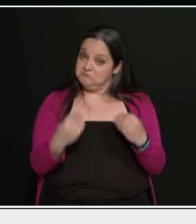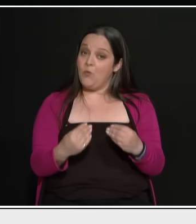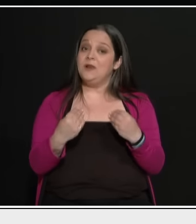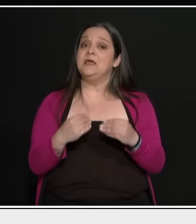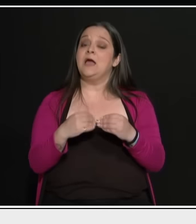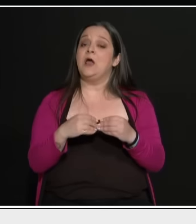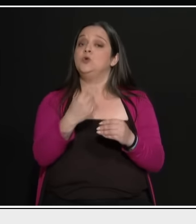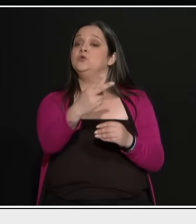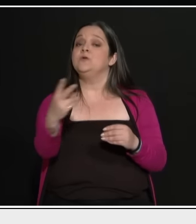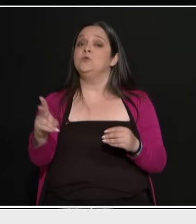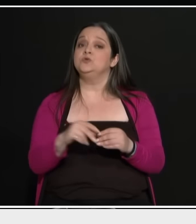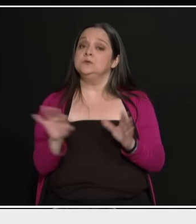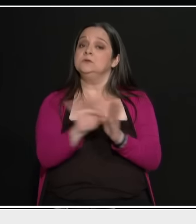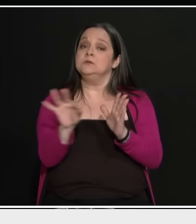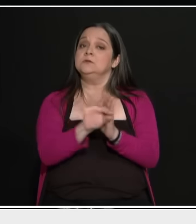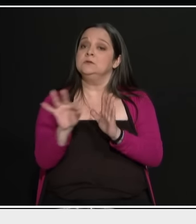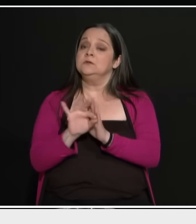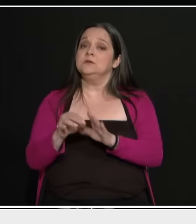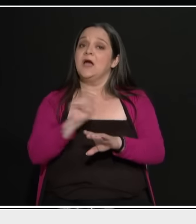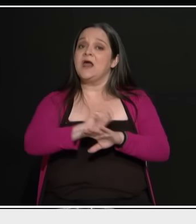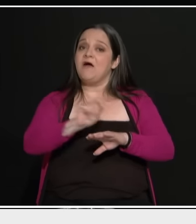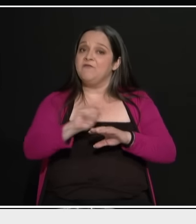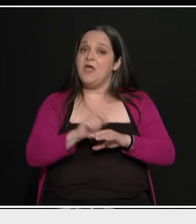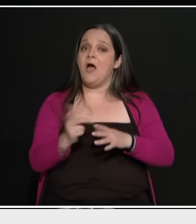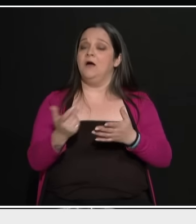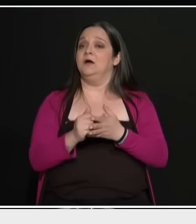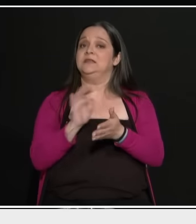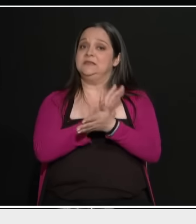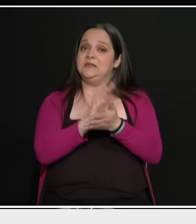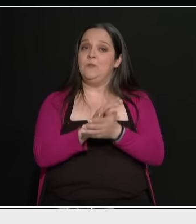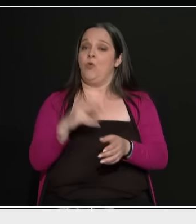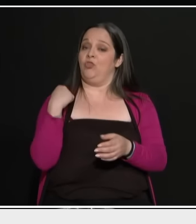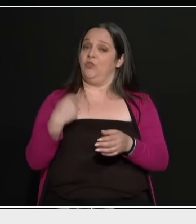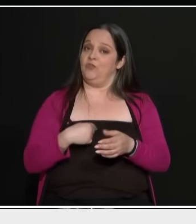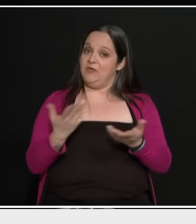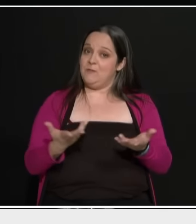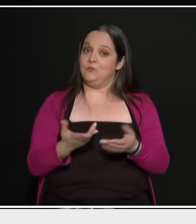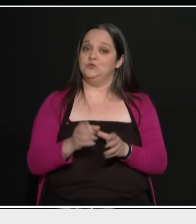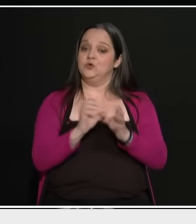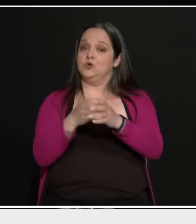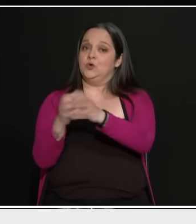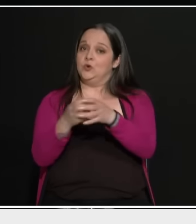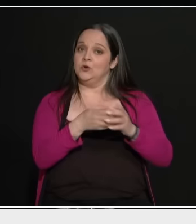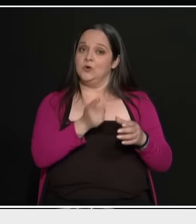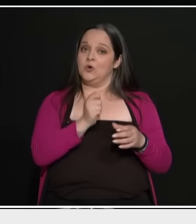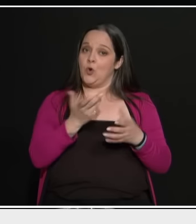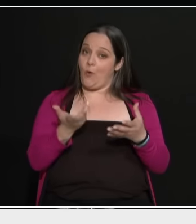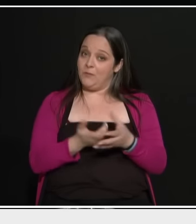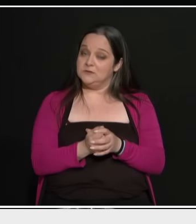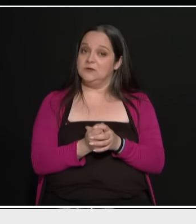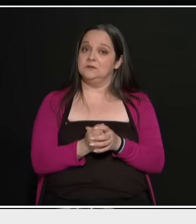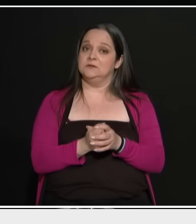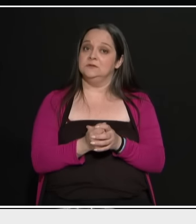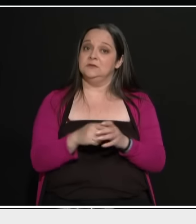πάρα πολλούς στα γραφεία τύπου, στους δήμους, στα κόμματα. Η Νέα Δημοκρατία